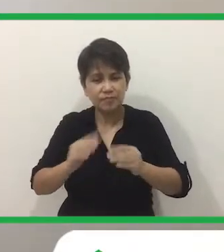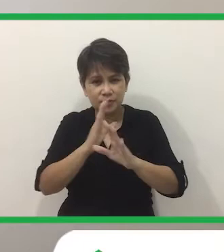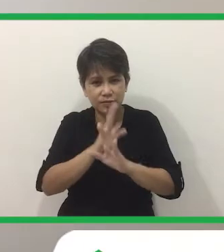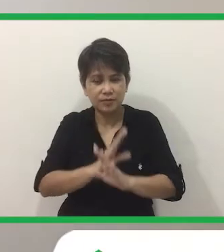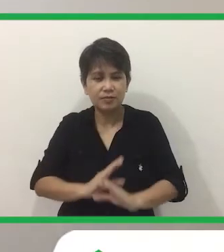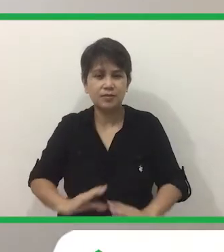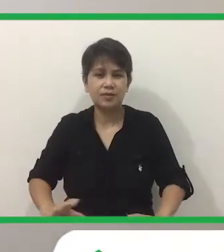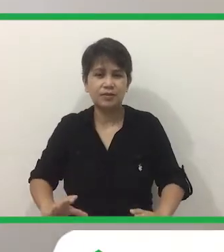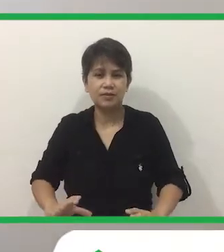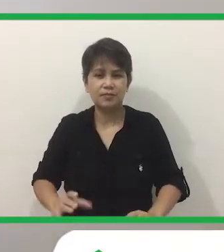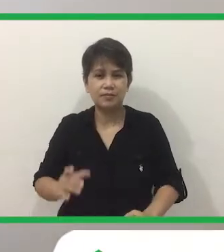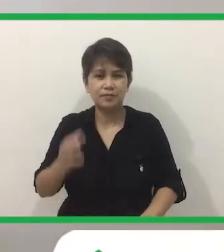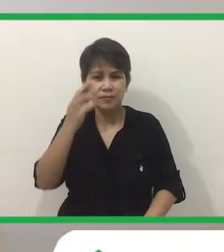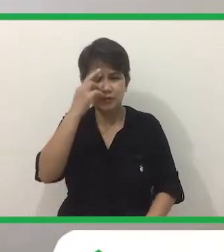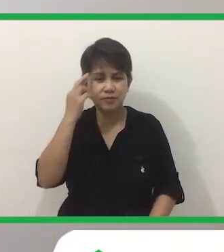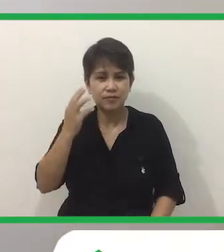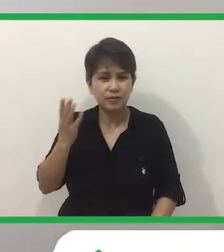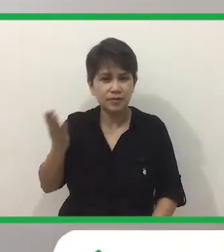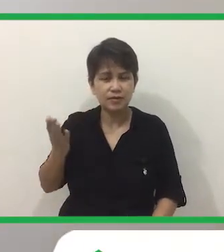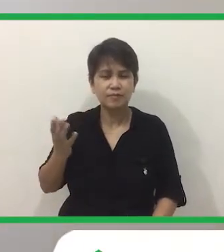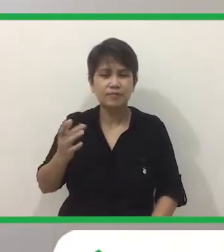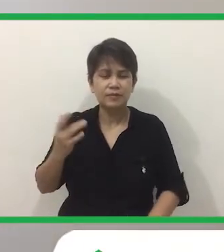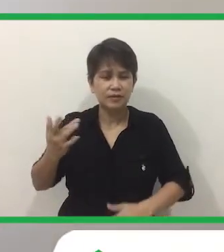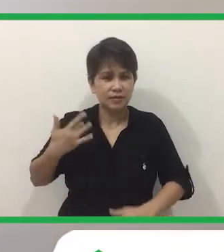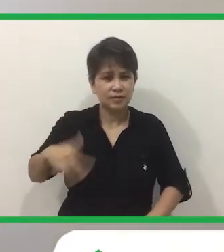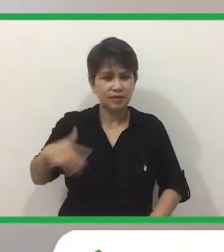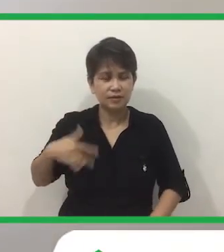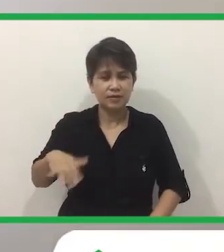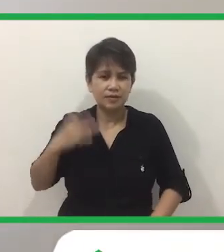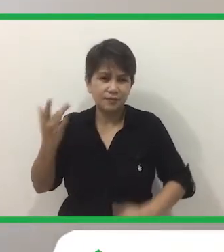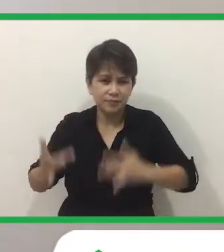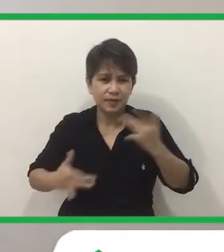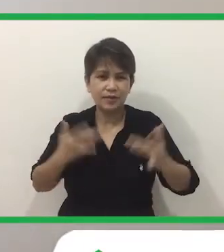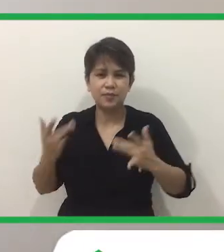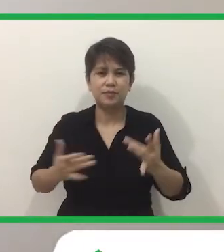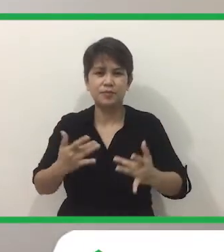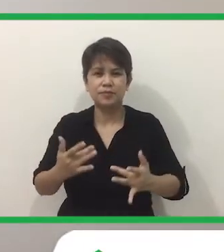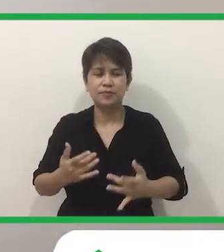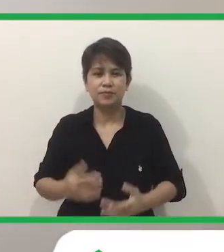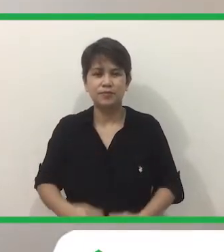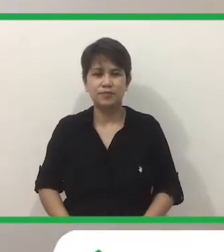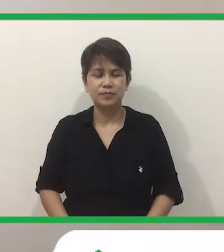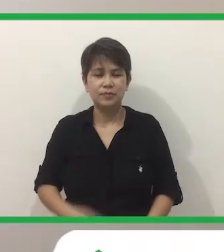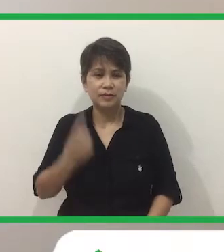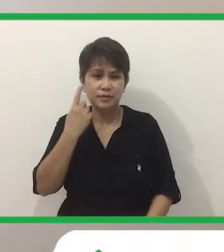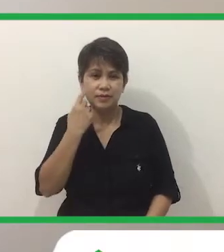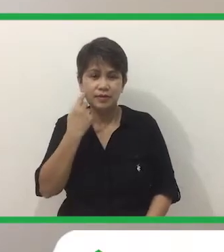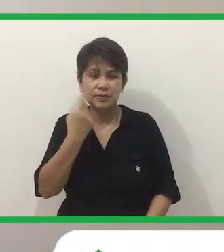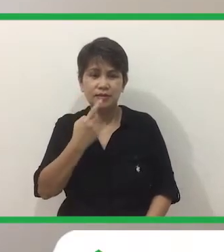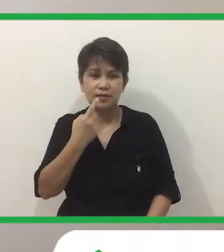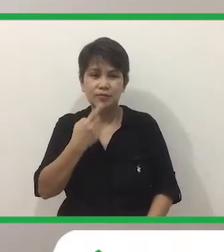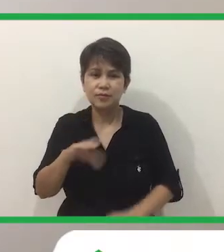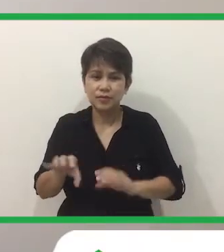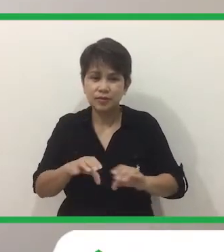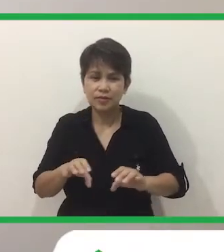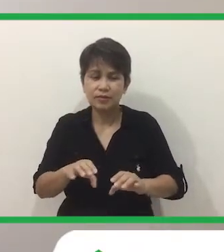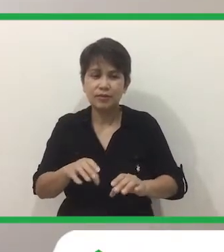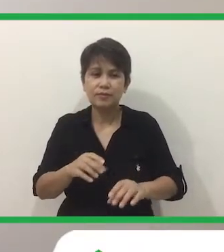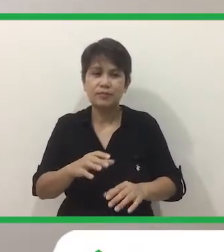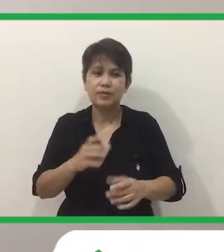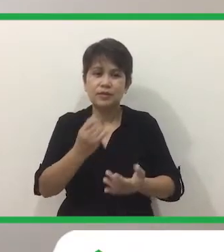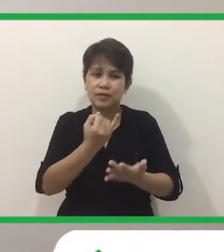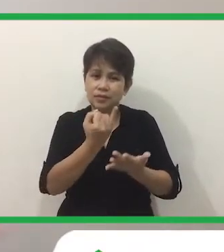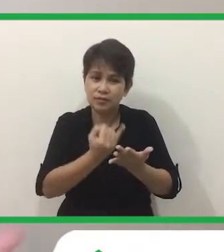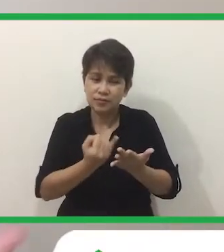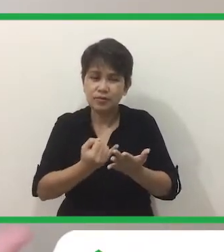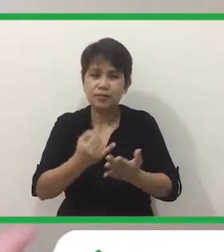Ako po, ang style ko po ay Medyo hyper si Kuya Ray Yan, at yung mga ginawa ko po kanina Yun ay tinatawag na draw and tell So